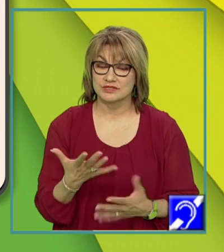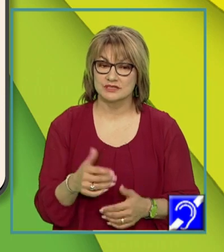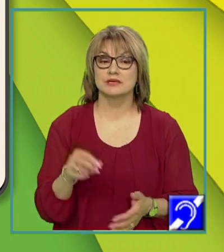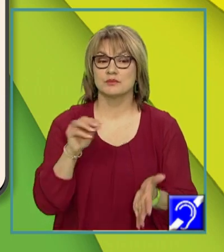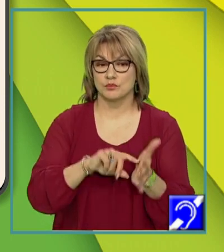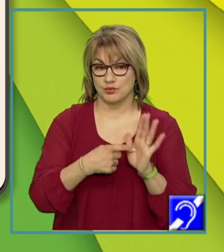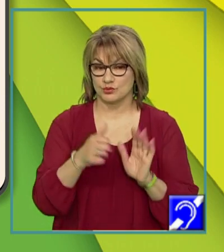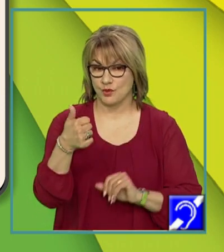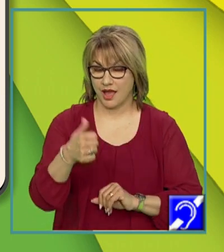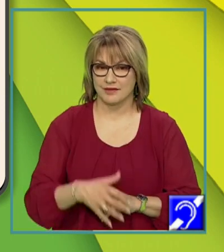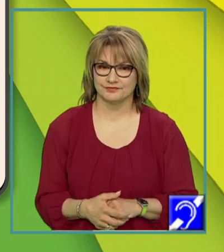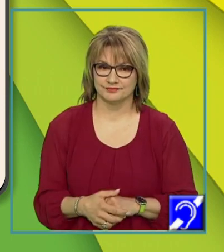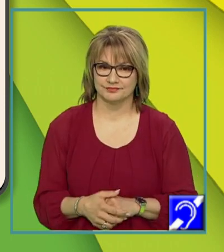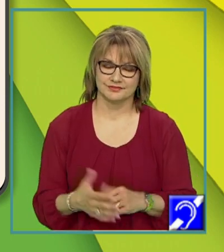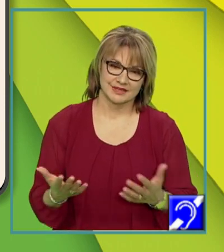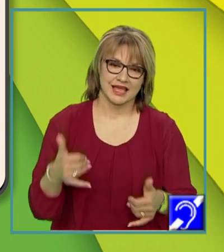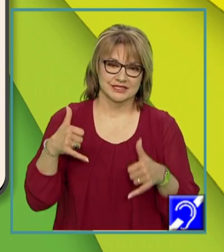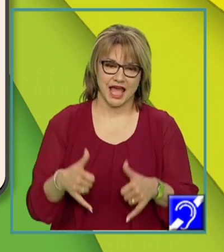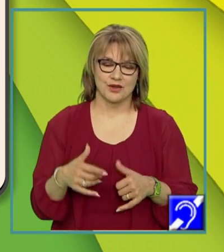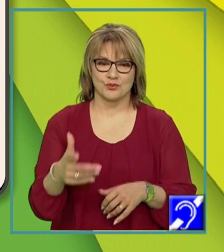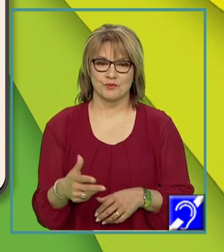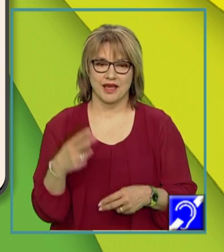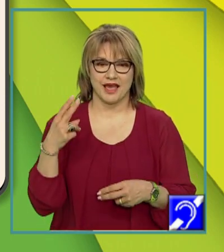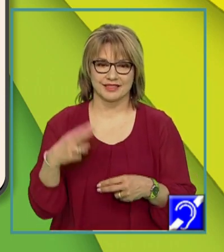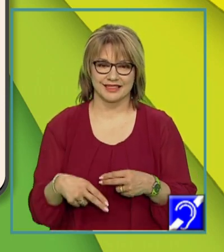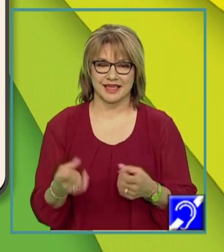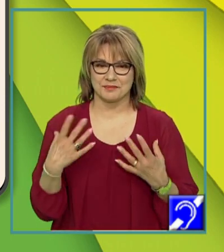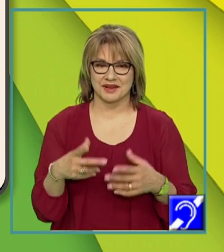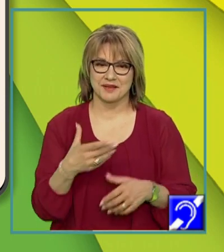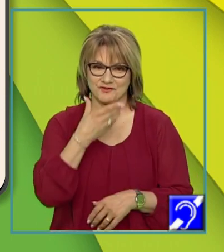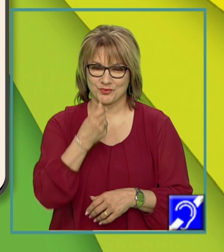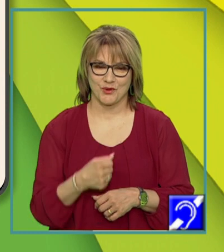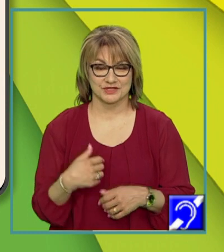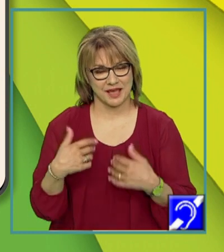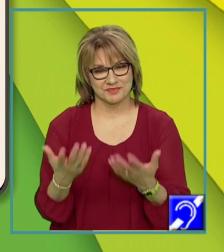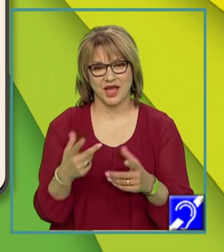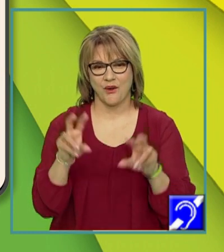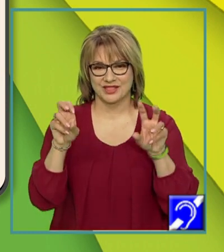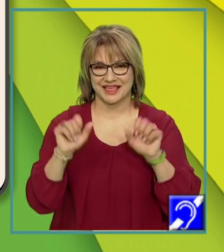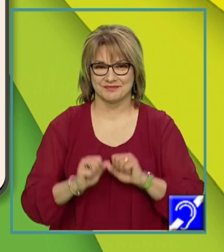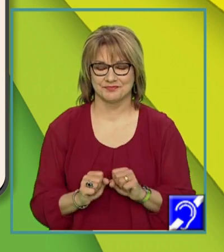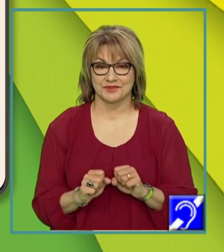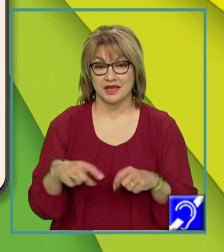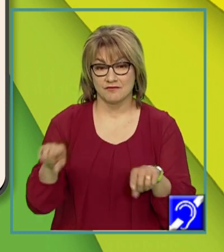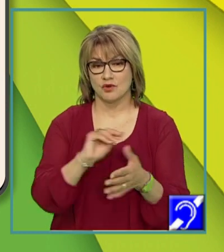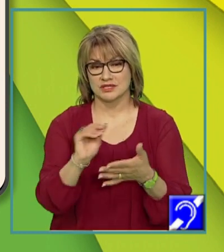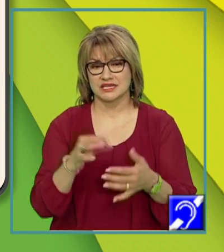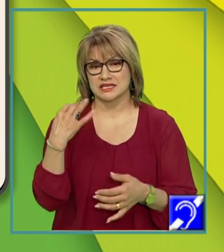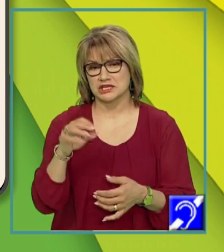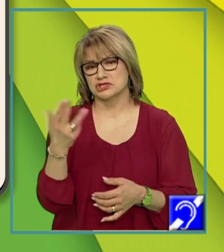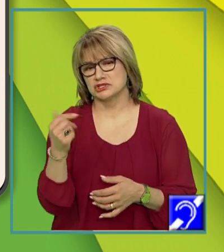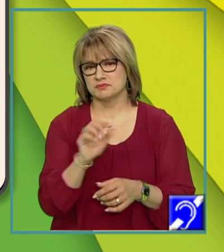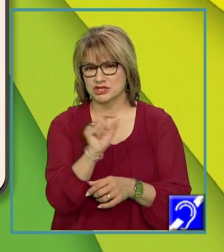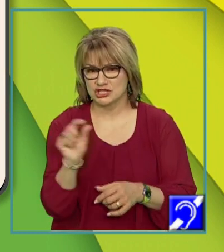terminăm așa drăguț, v-am dat și o temă. Descrie în 10-15 rânduri un peisaj de iarnă